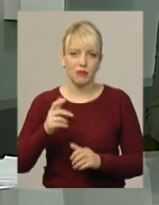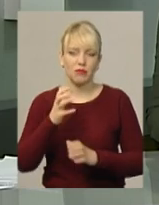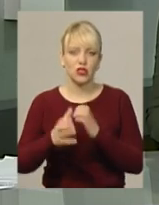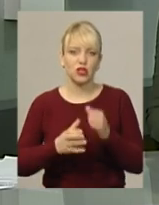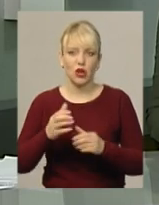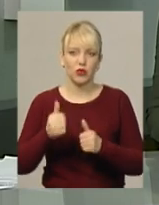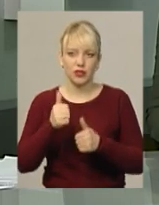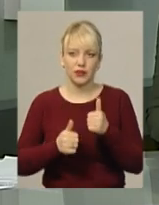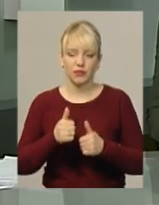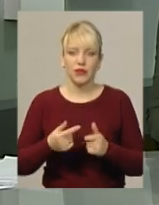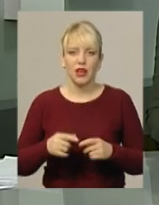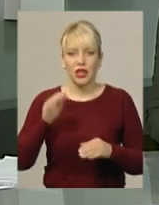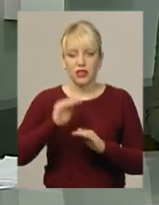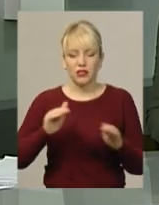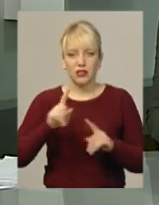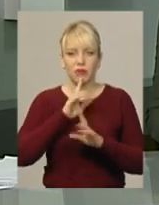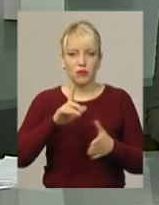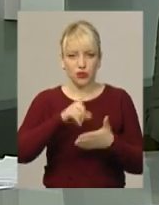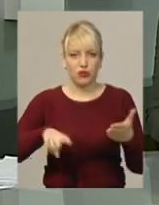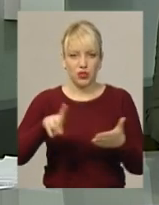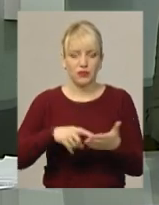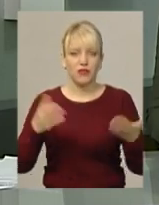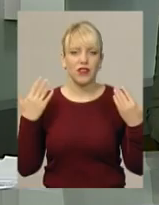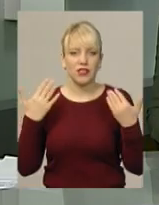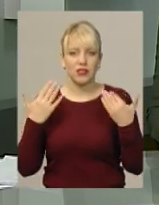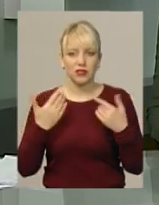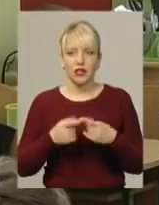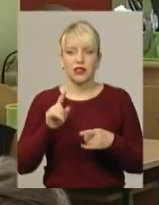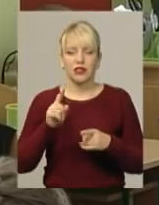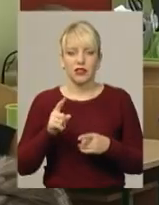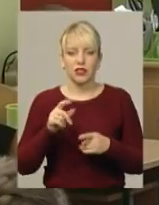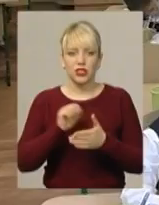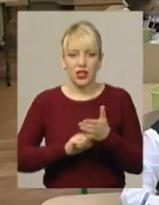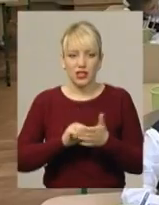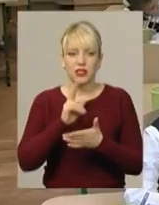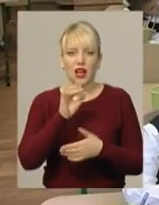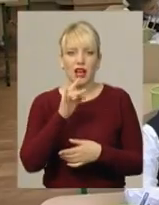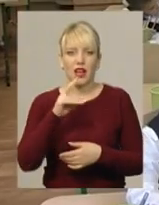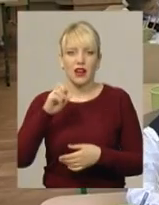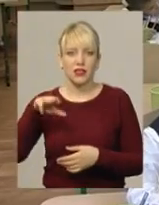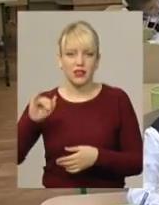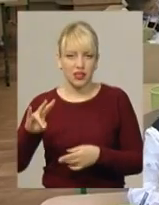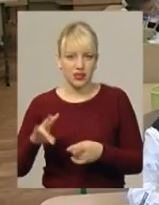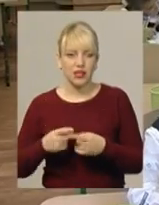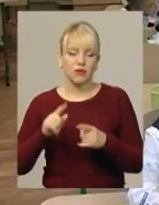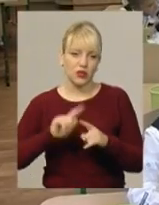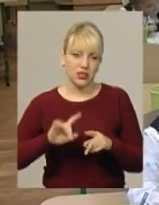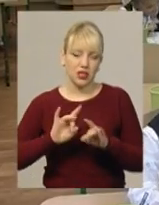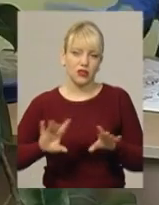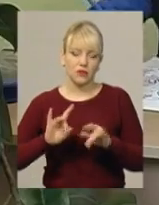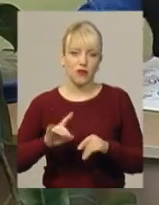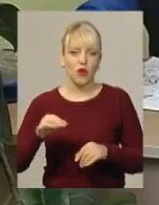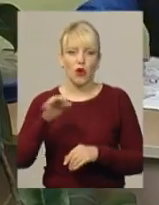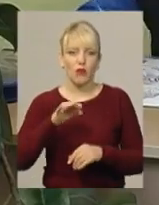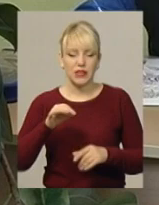Школярам Хмельниччини не відмінятимуть весняні канікули через карантин та інші обмежувальні заходи. Про це повідомили в обласному департаменті